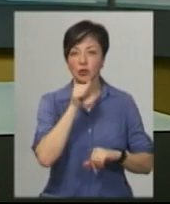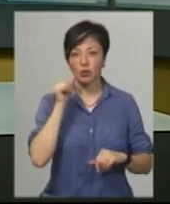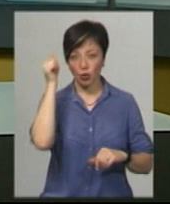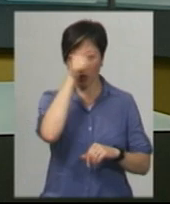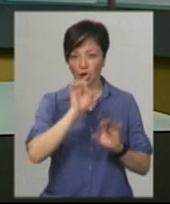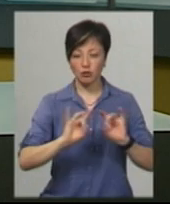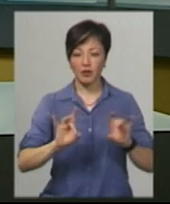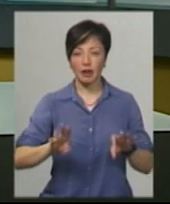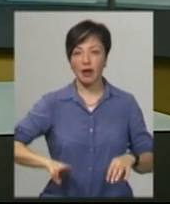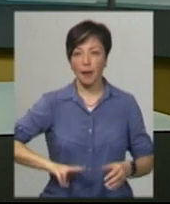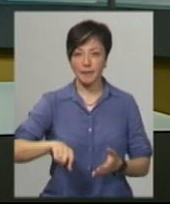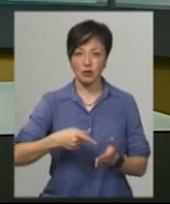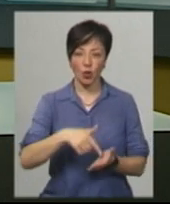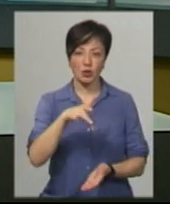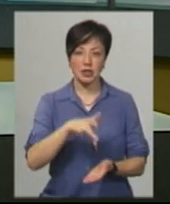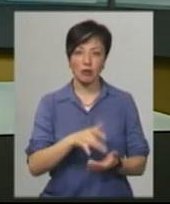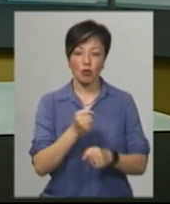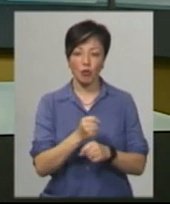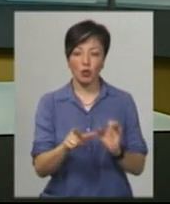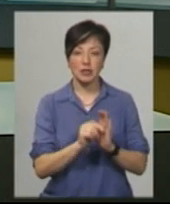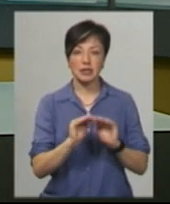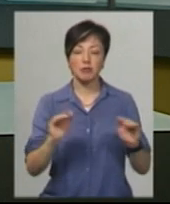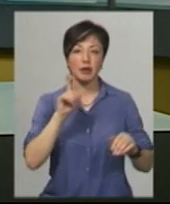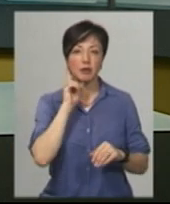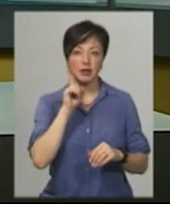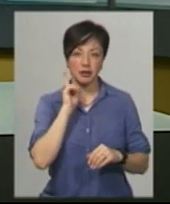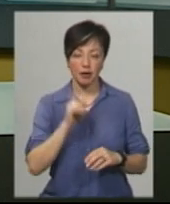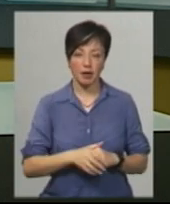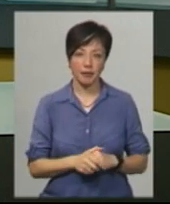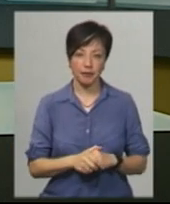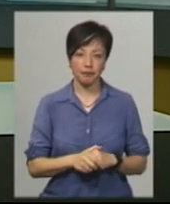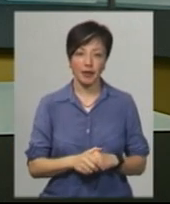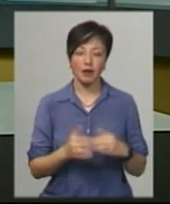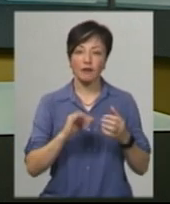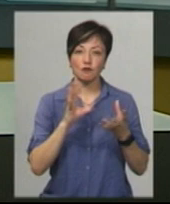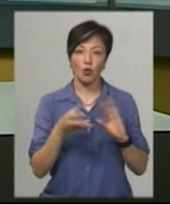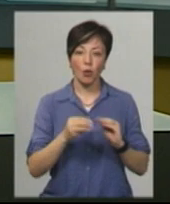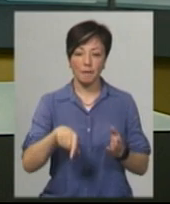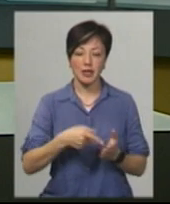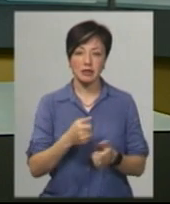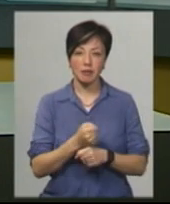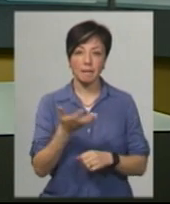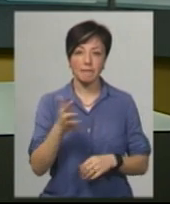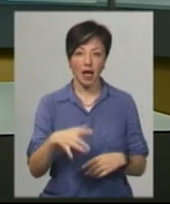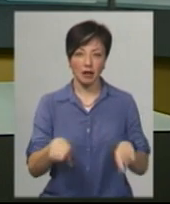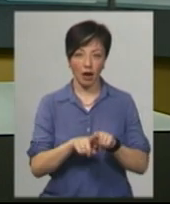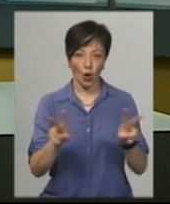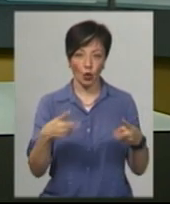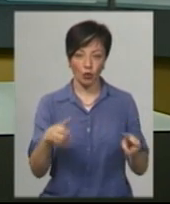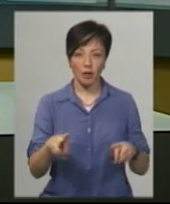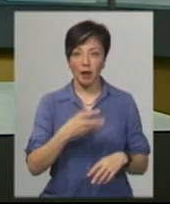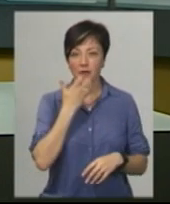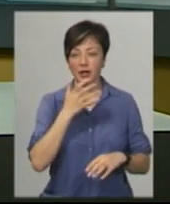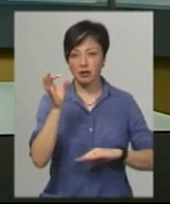розповідає директор міського центру по роботі з дітьми та підлітками Олексій Янчук. Всього у місті діє п'ять таких клубів. У